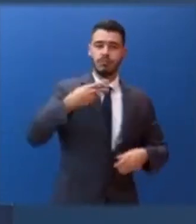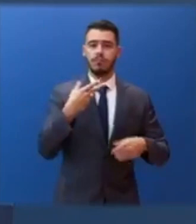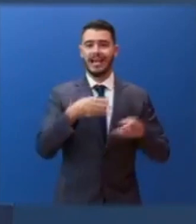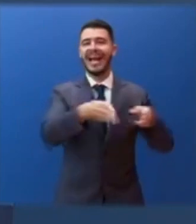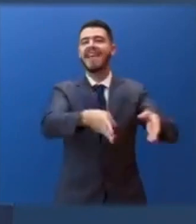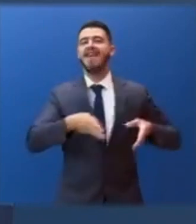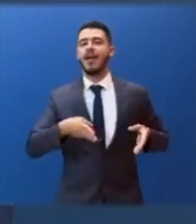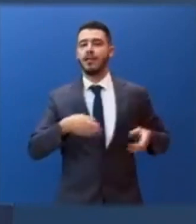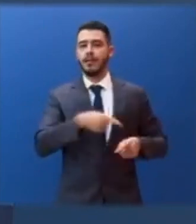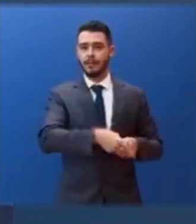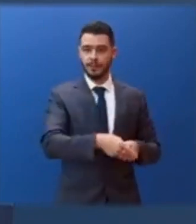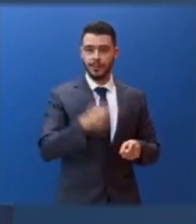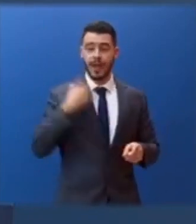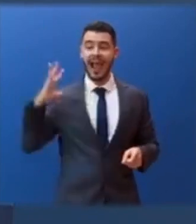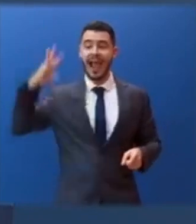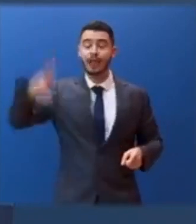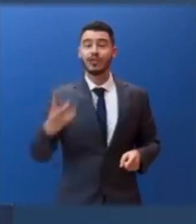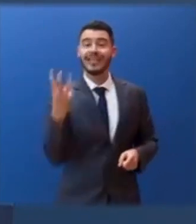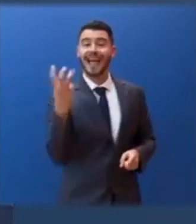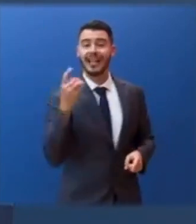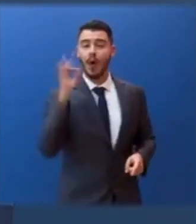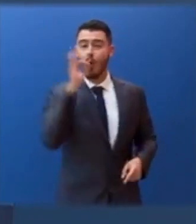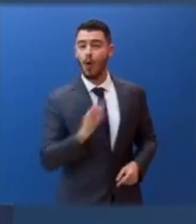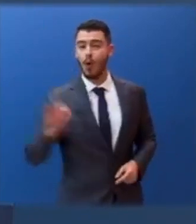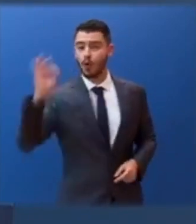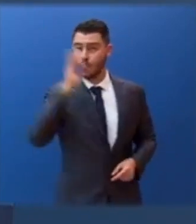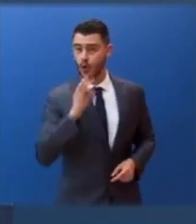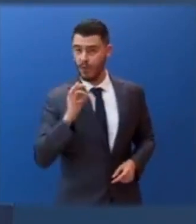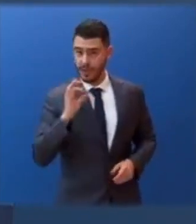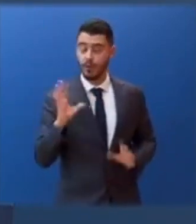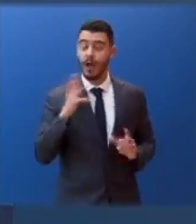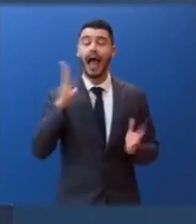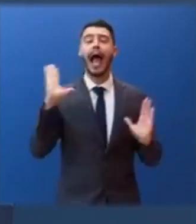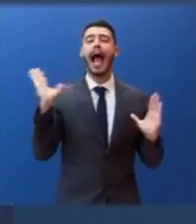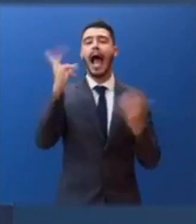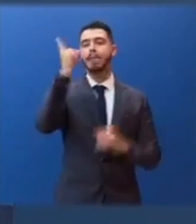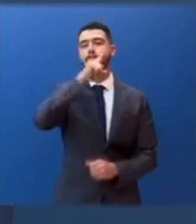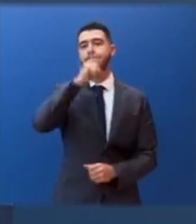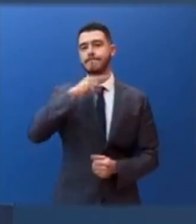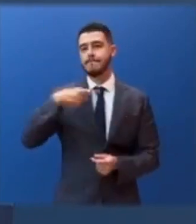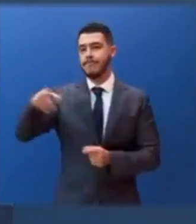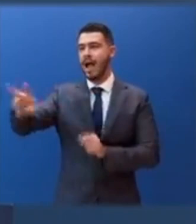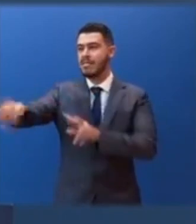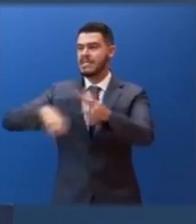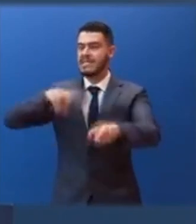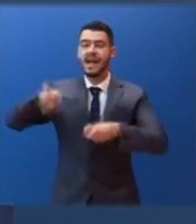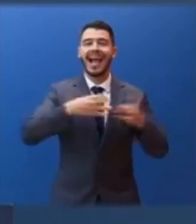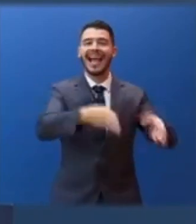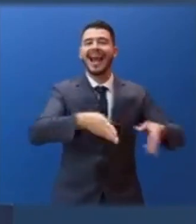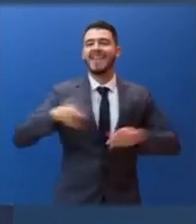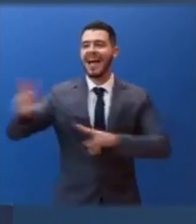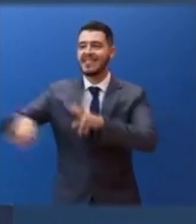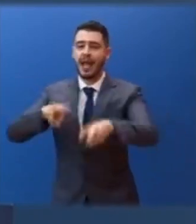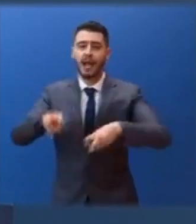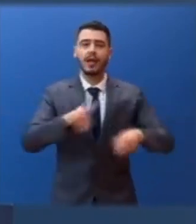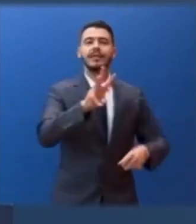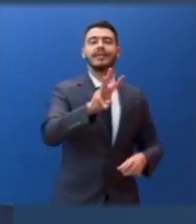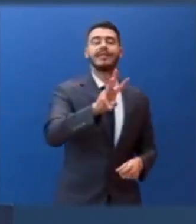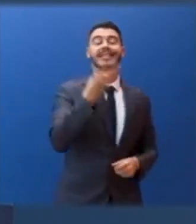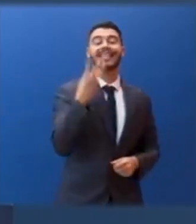Μαρτίου μέχρι και τις 30 Οκτωβρίου, αν είχαμε προχωρήσει σε επίταξη των ιδιωτικών κλινών, μιλάμε για 331 ΜΕΘ